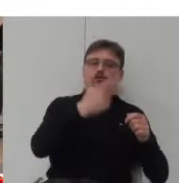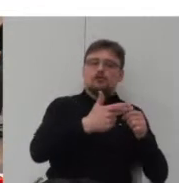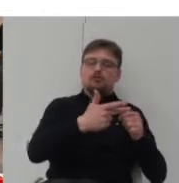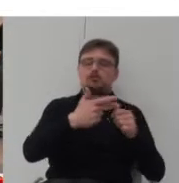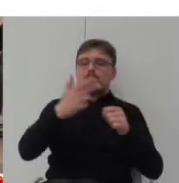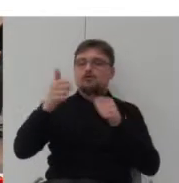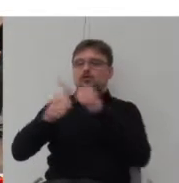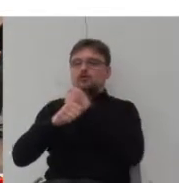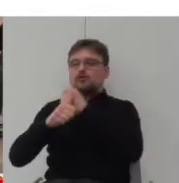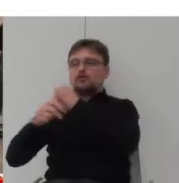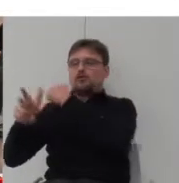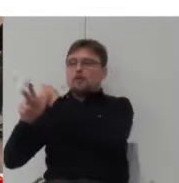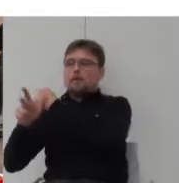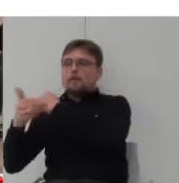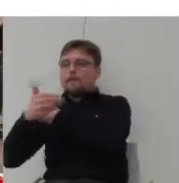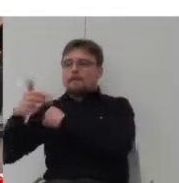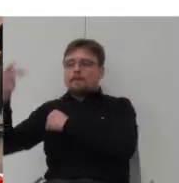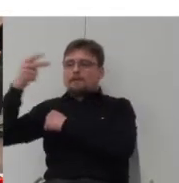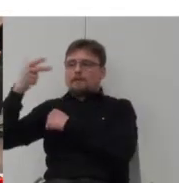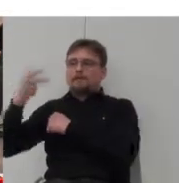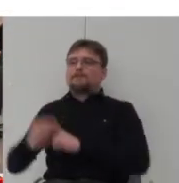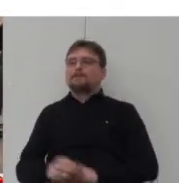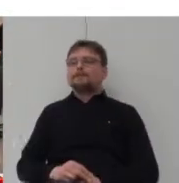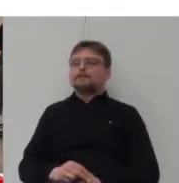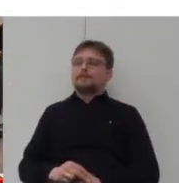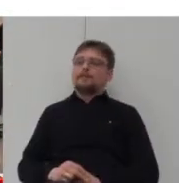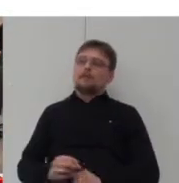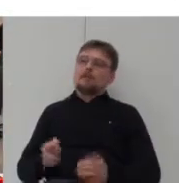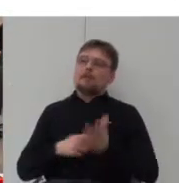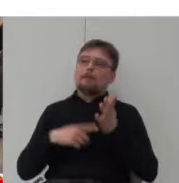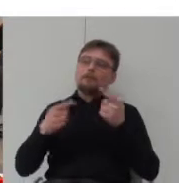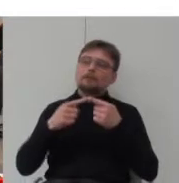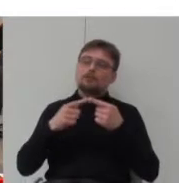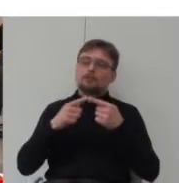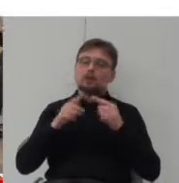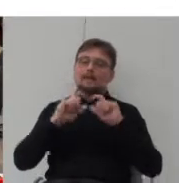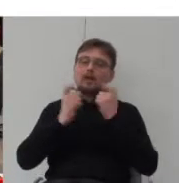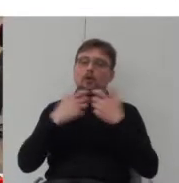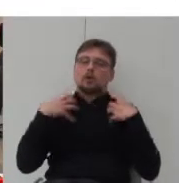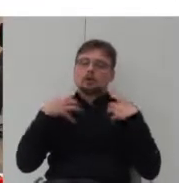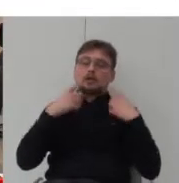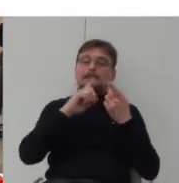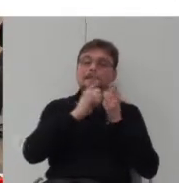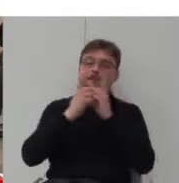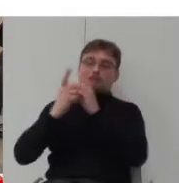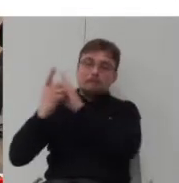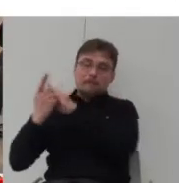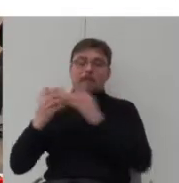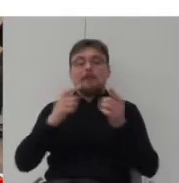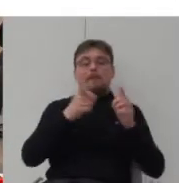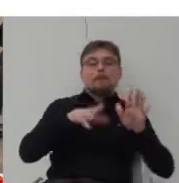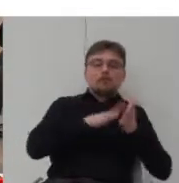metrów kwadratowych, odpowiadające zmieniającemu się zapotrzebowaniu na przestrzeń w trakcie życia, od jednej osoby do większej rodziny.